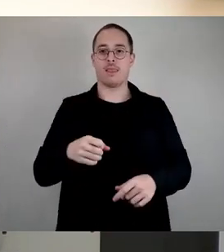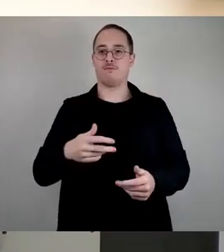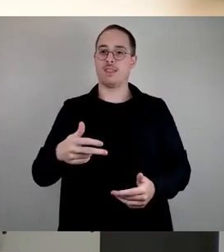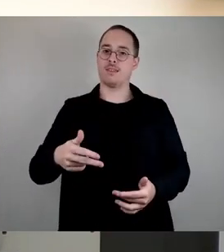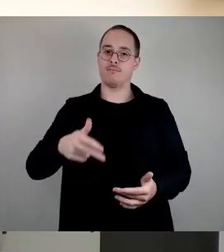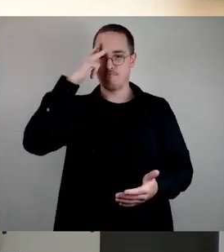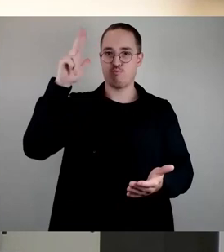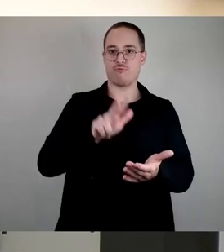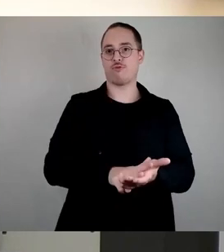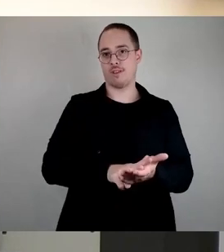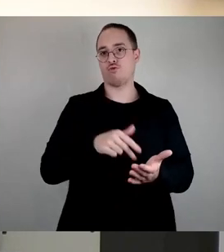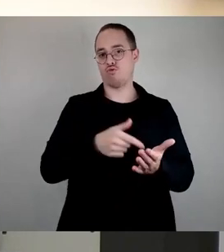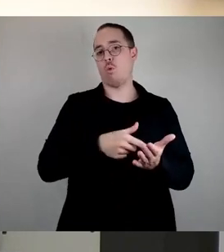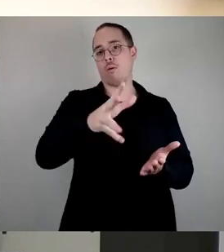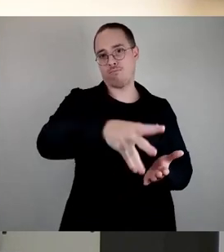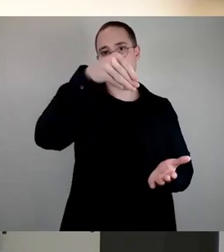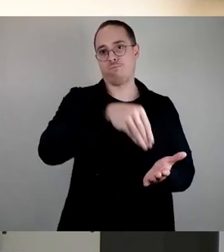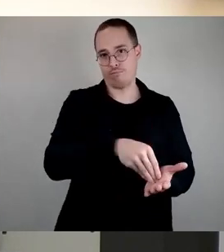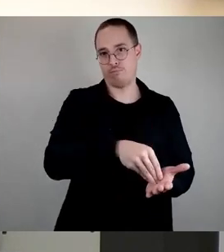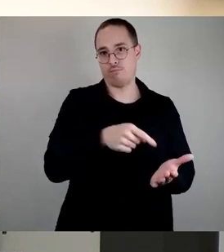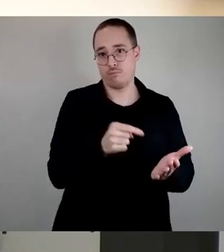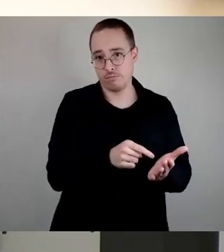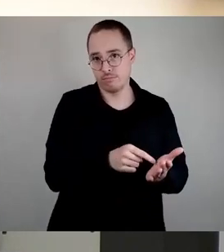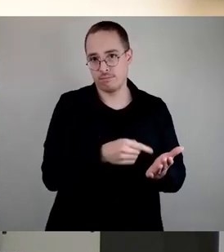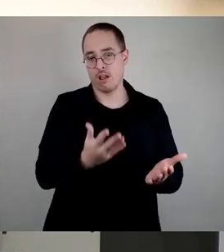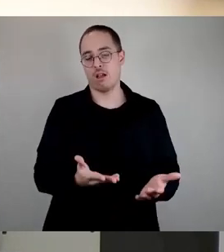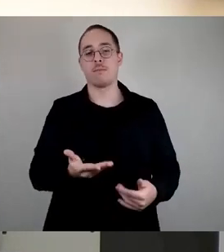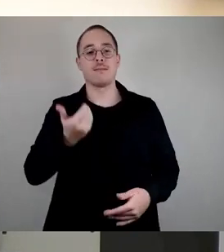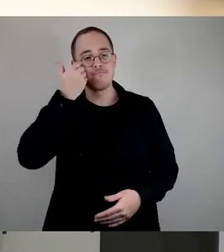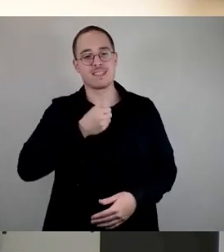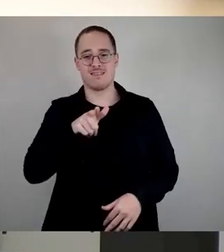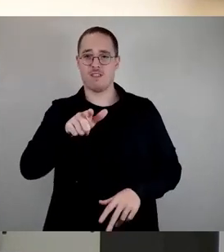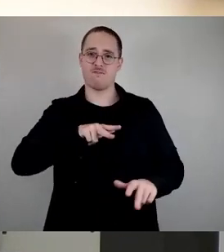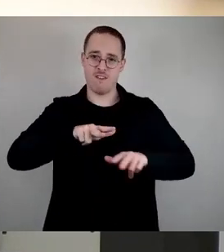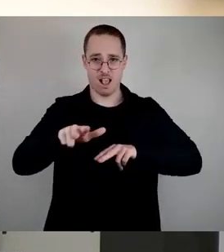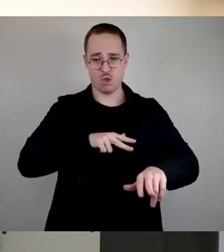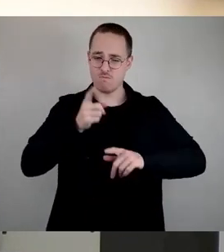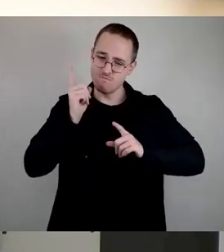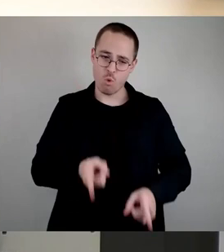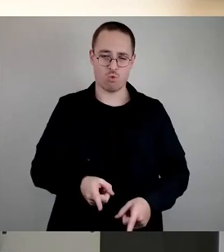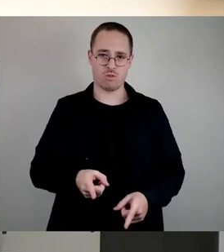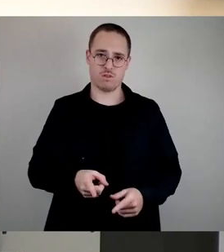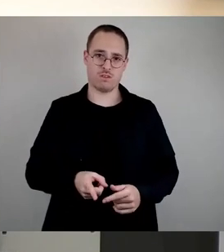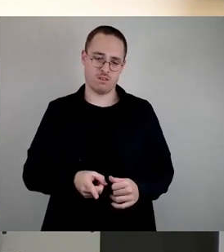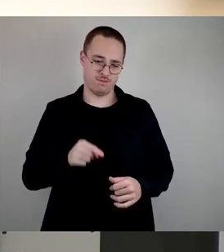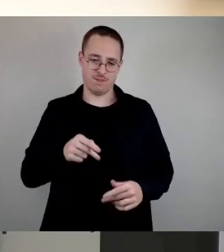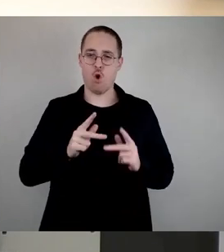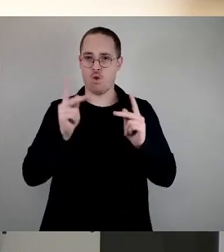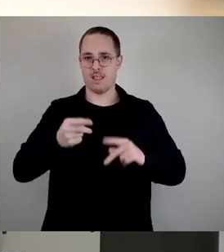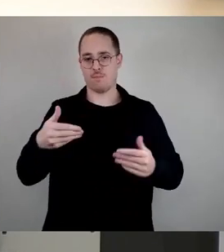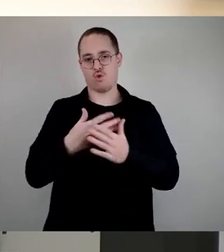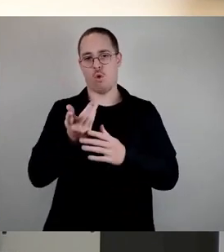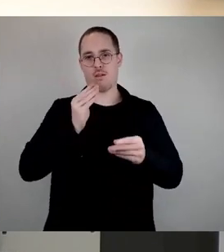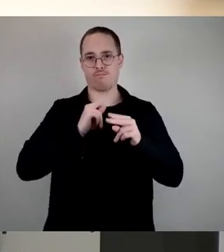Vorlage. Ich erwarte von der Verwaltung, dass sie das Konzept daraufhin dann natürlich auch noch mal entsprechend überarbeitet, diese Standorte